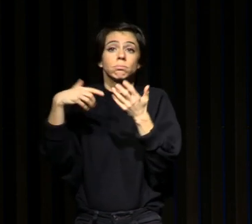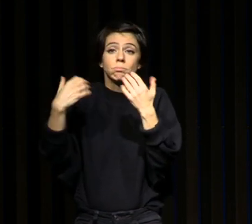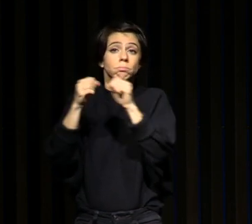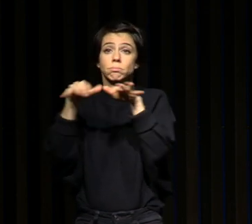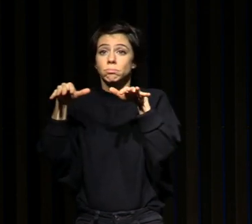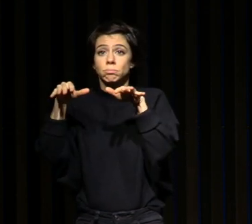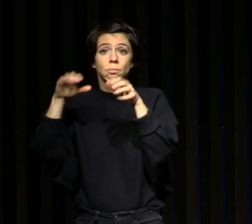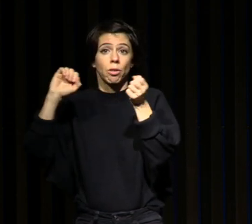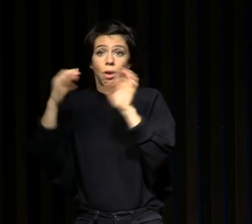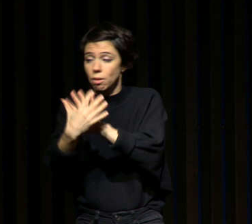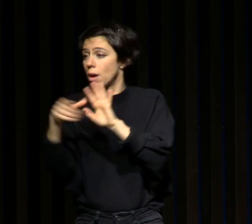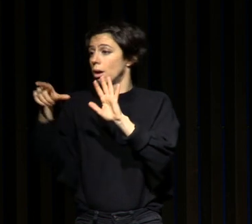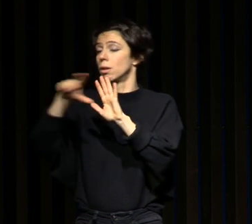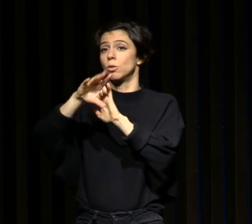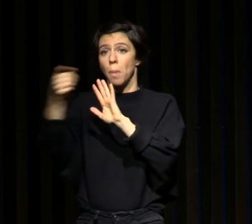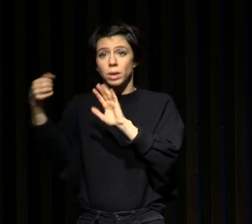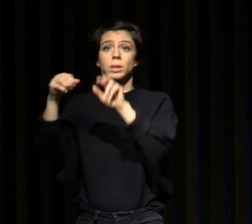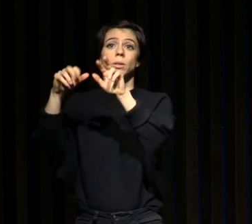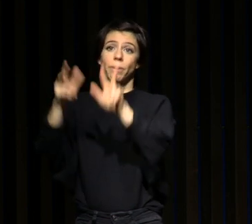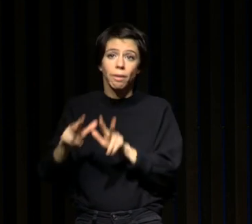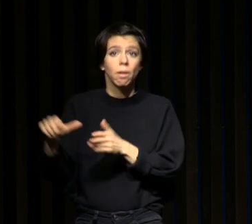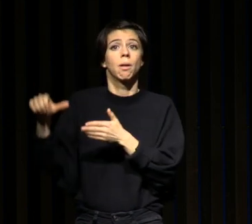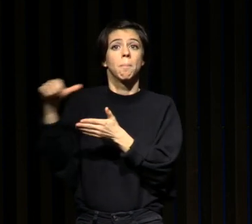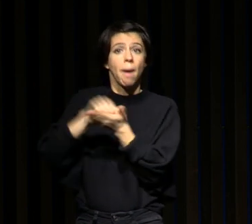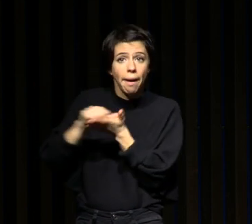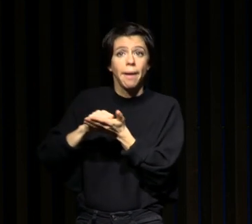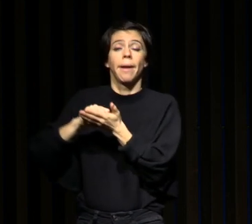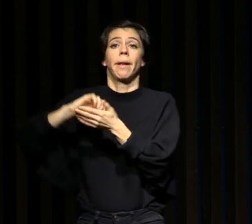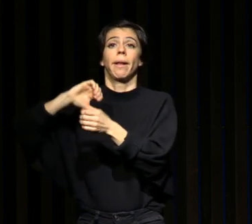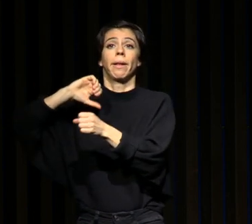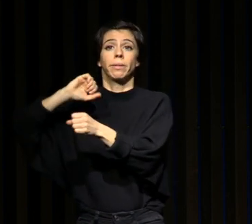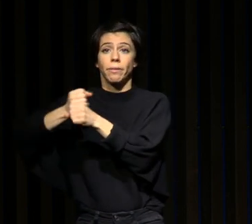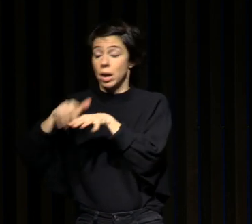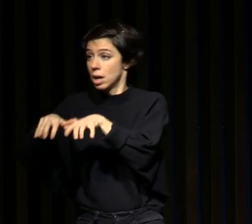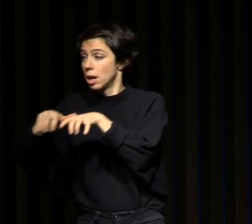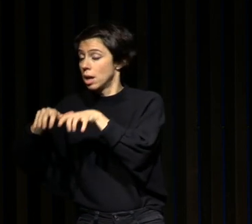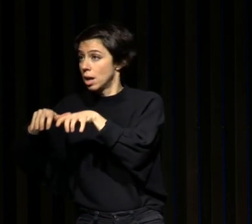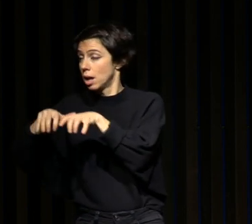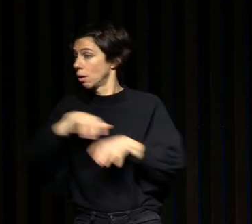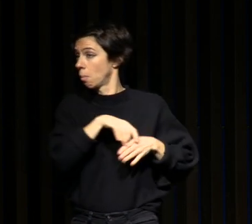activités numériques, a massivement réduit le temps de sommeil de nos concitoyens.